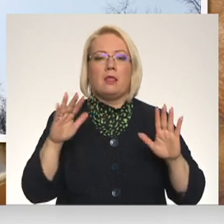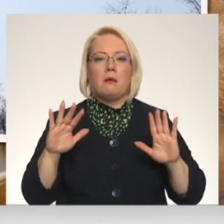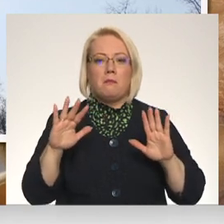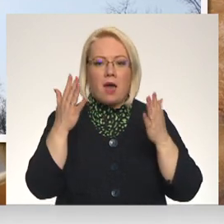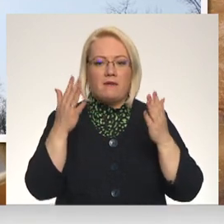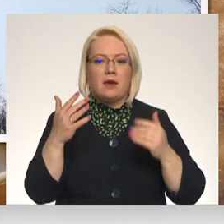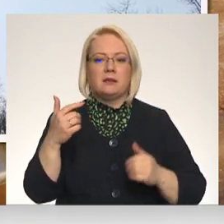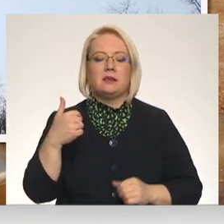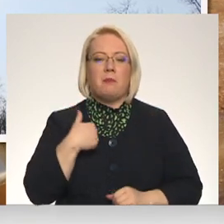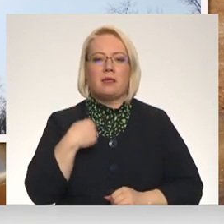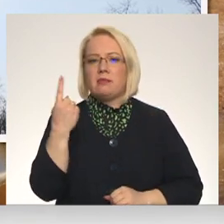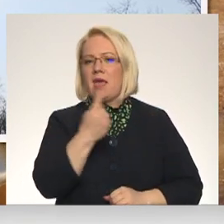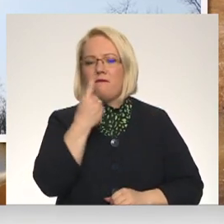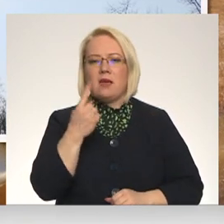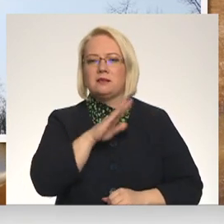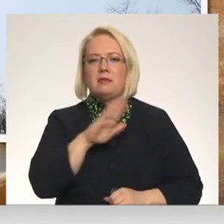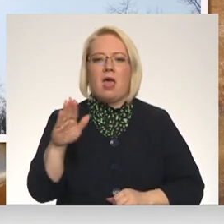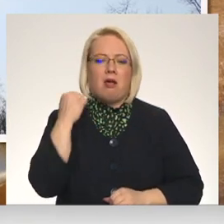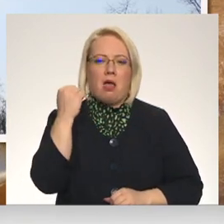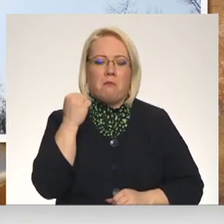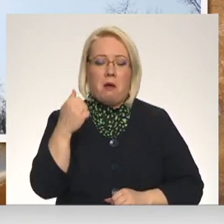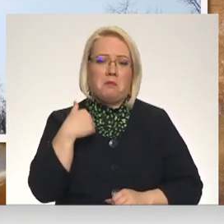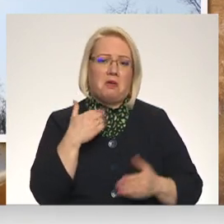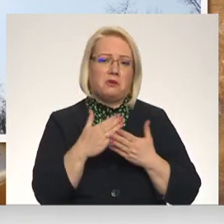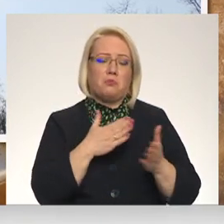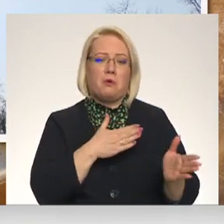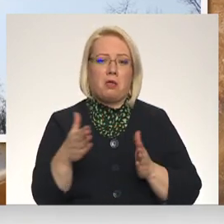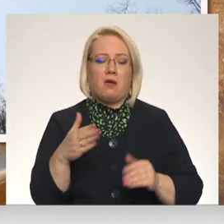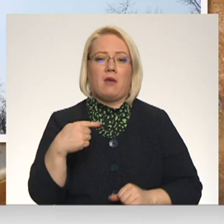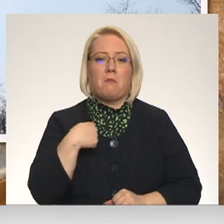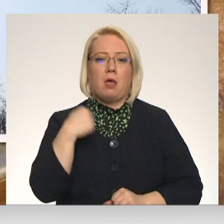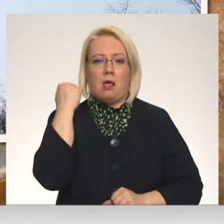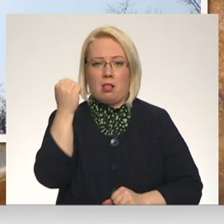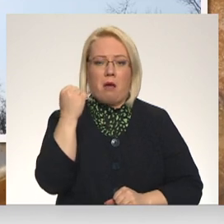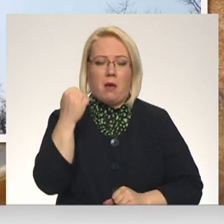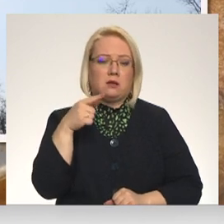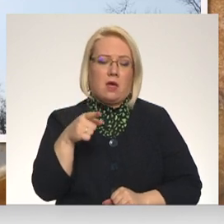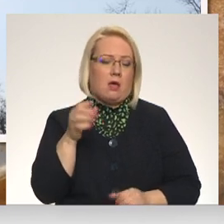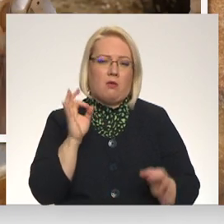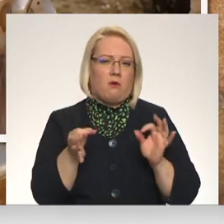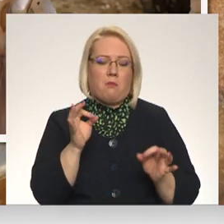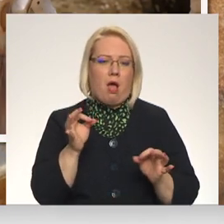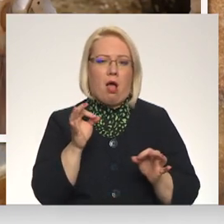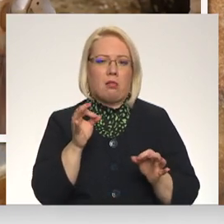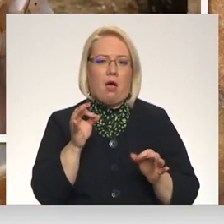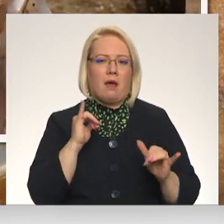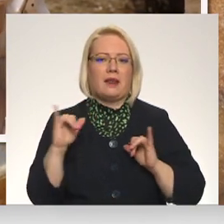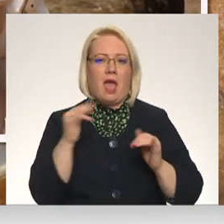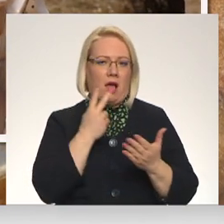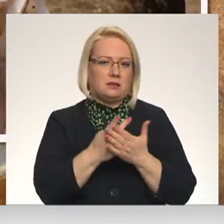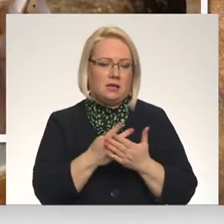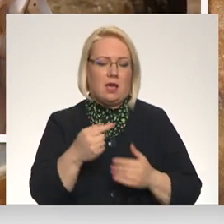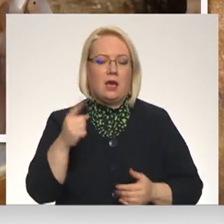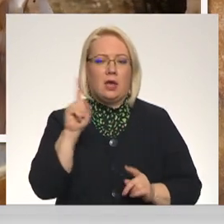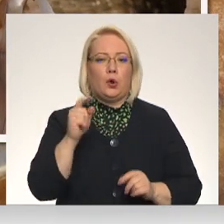vēl nelamāja, bet es esmu gatava tam, ka man ir lamās. Es saprotu, tā ir ļoti cilvēcīga reakcija, jo es domāju, ka ir ļoti